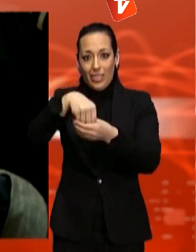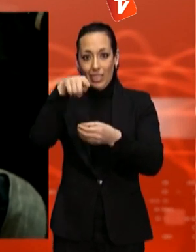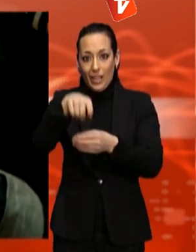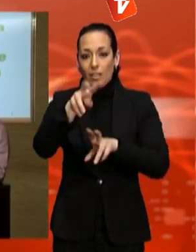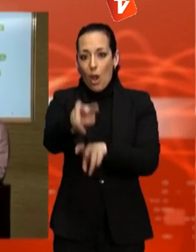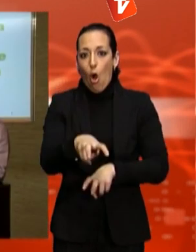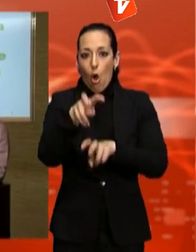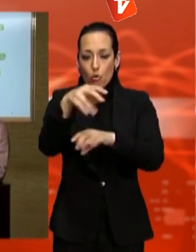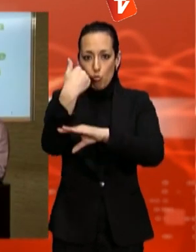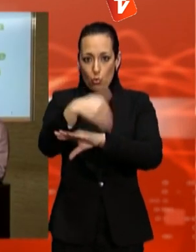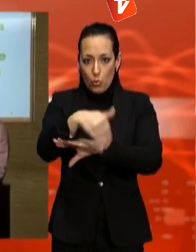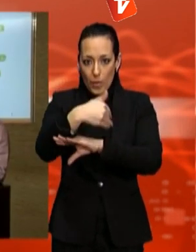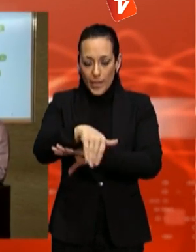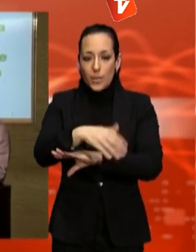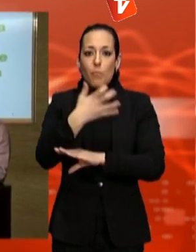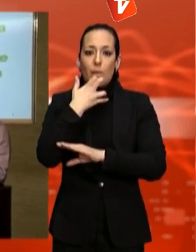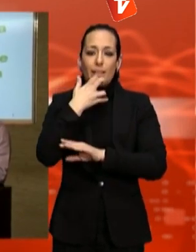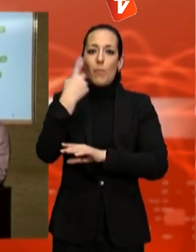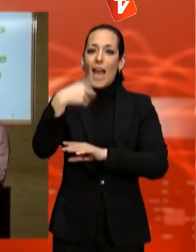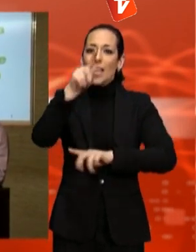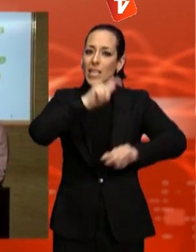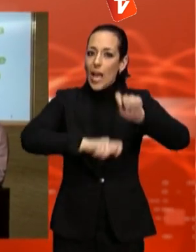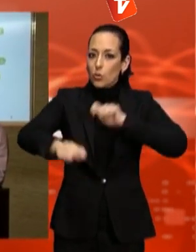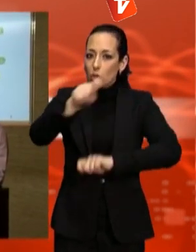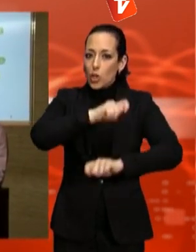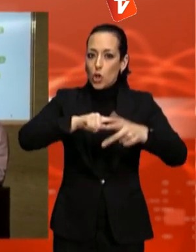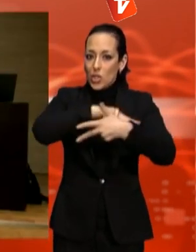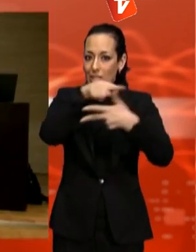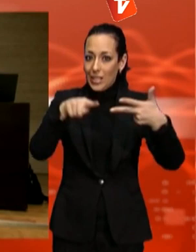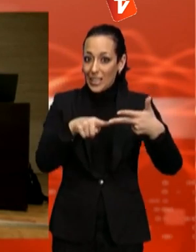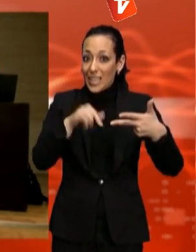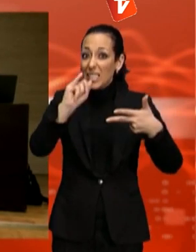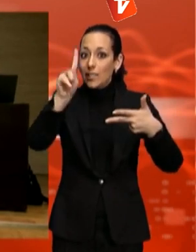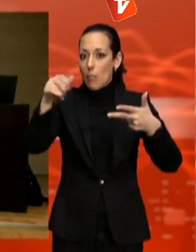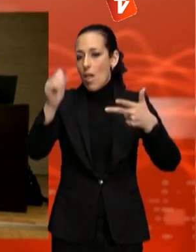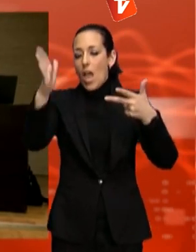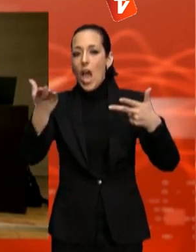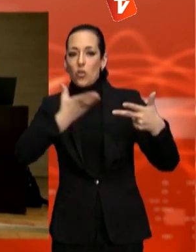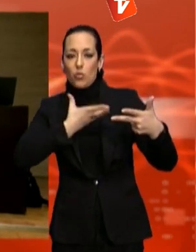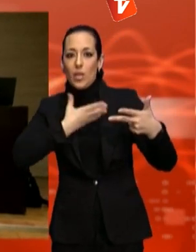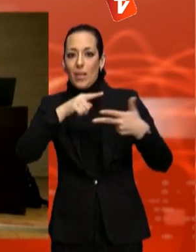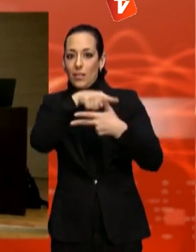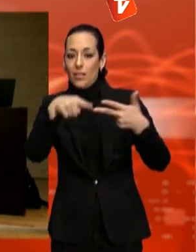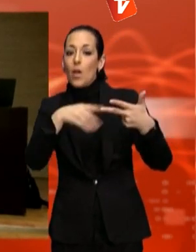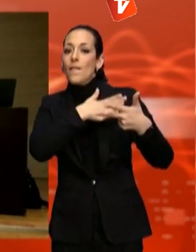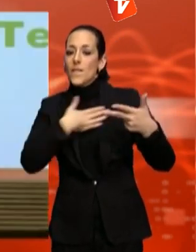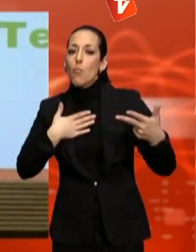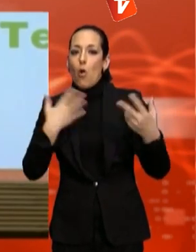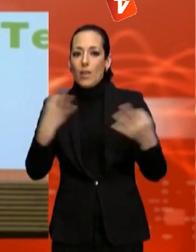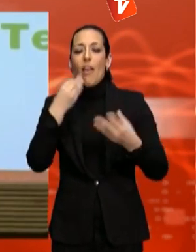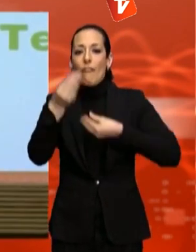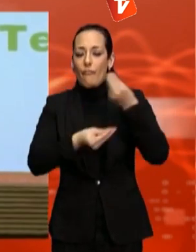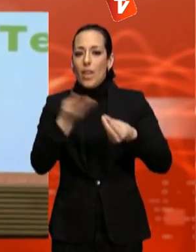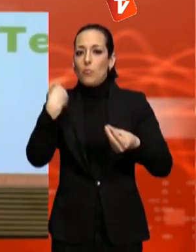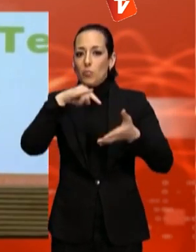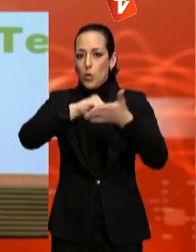'Associació Sembrant Ciutat, de l'Associació de Veïns de Torresana i el propi Ajuntament, que vol impulsar a Can Anglada un or comunitari